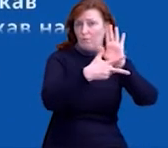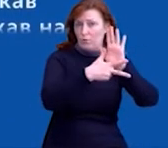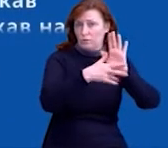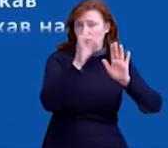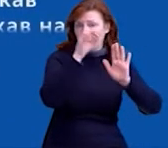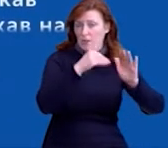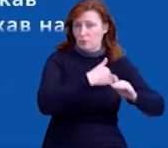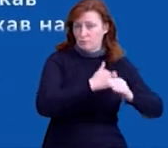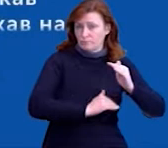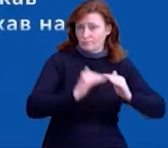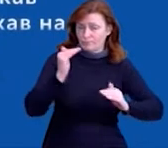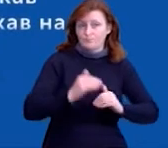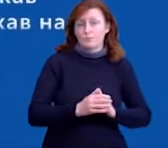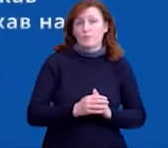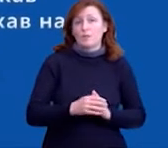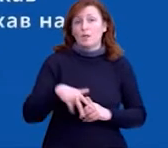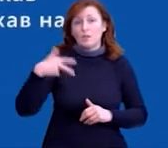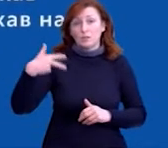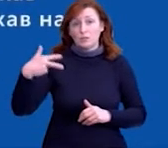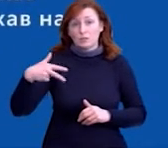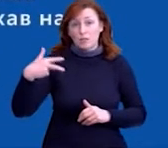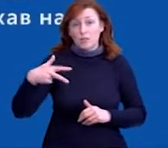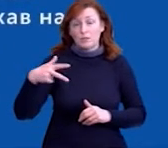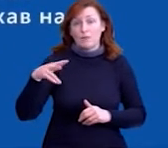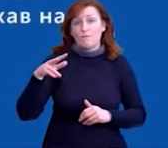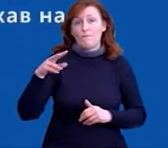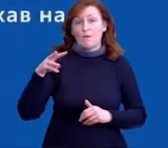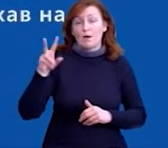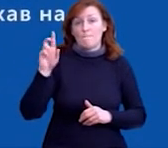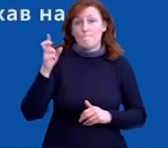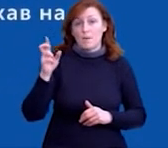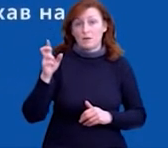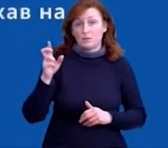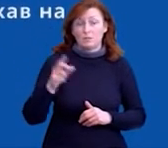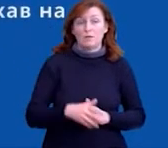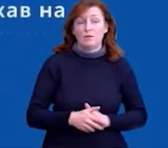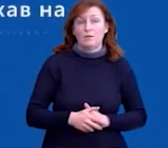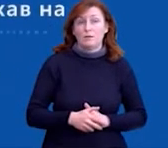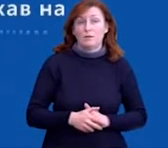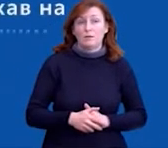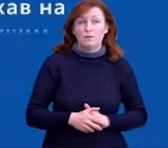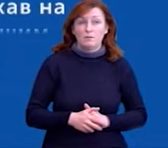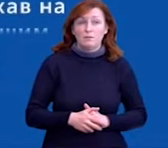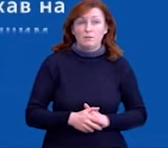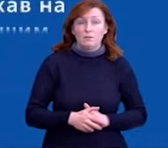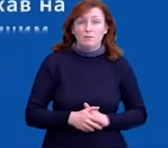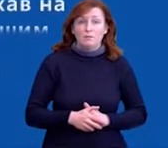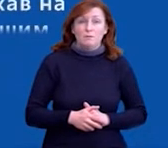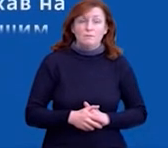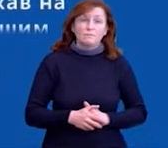І 30-го числа він